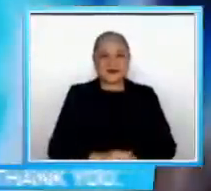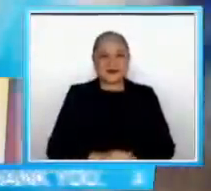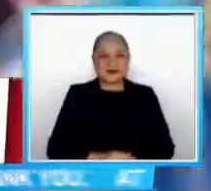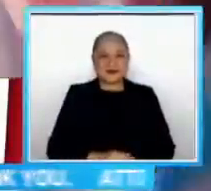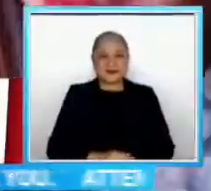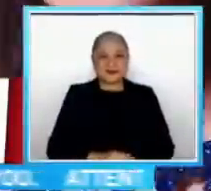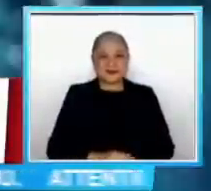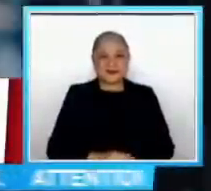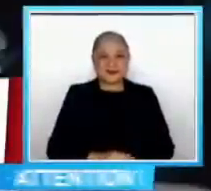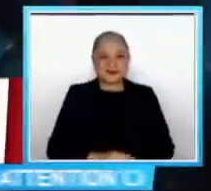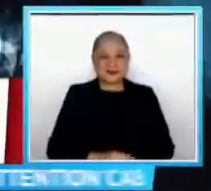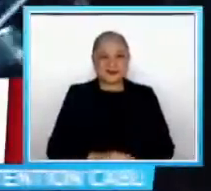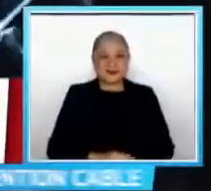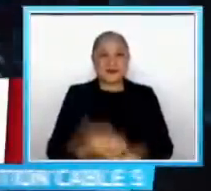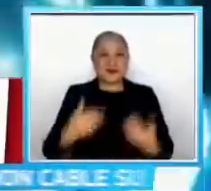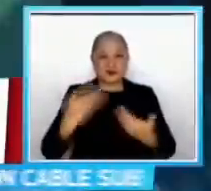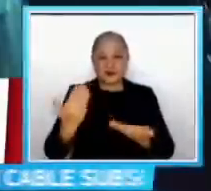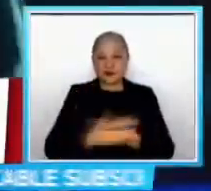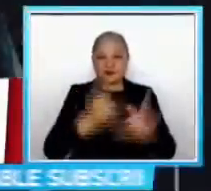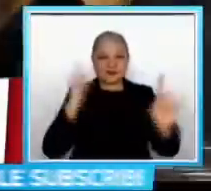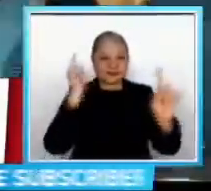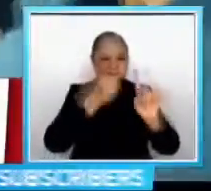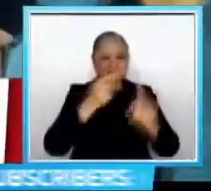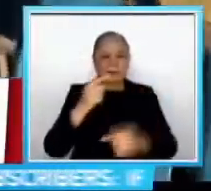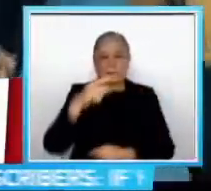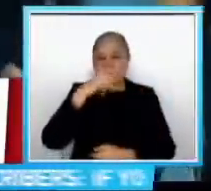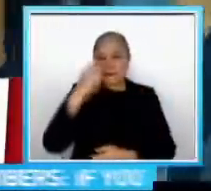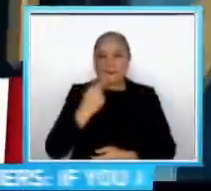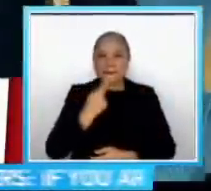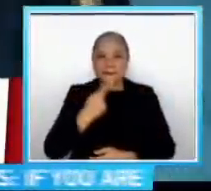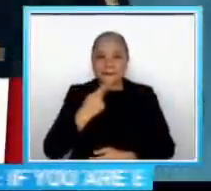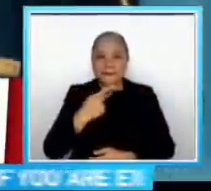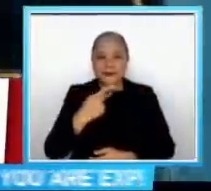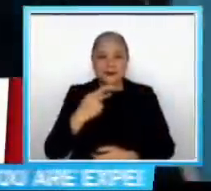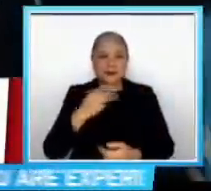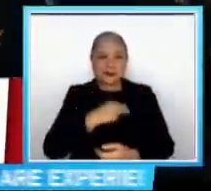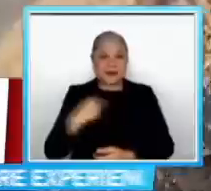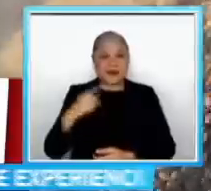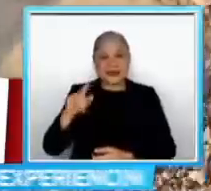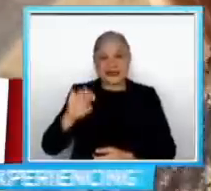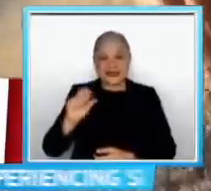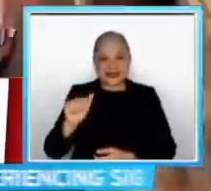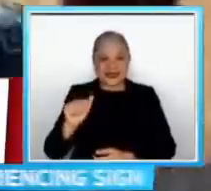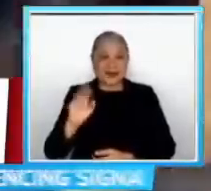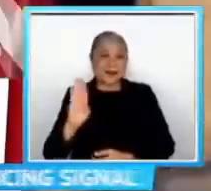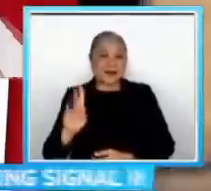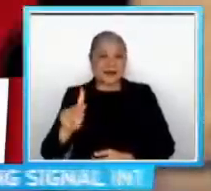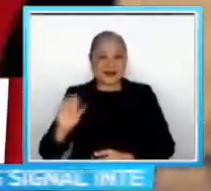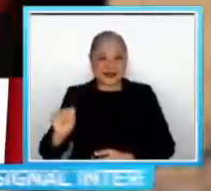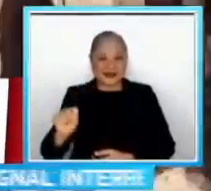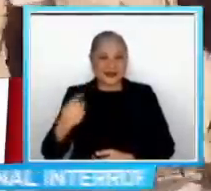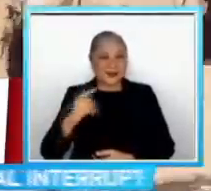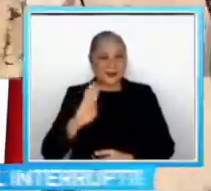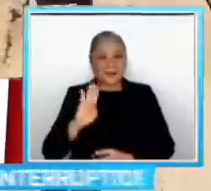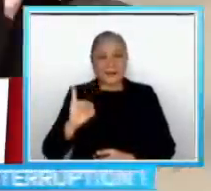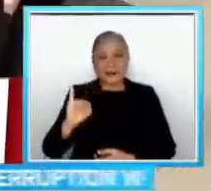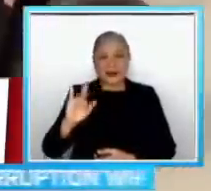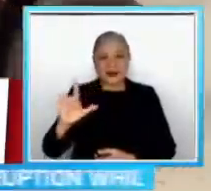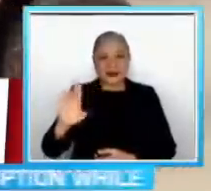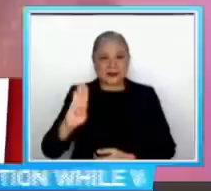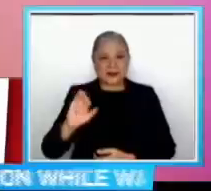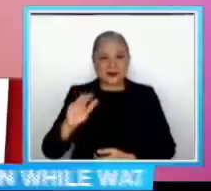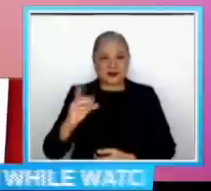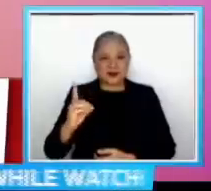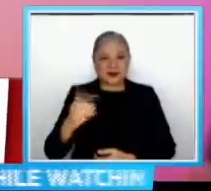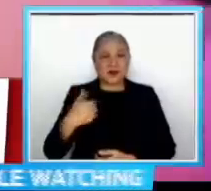May new achievement si na Blackpink member Lisa at Global Superstars BTS sa Billboard Ayon sa Billboard, nanatili ang kantang